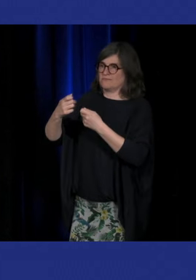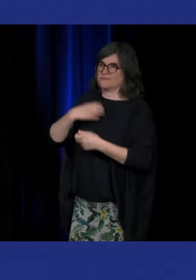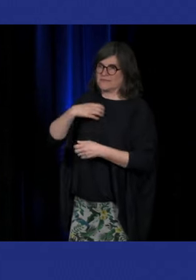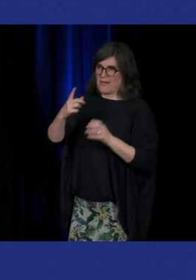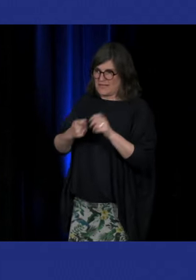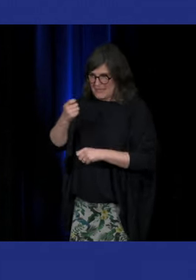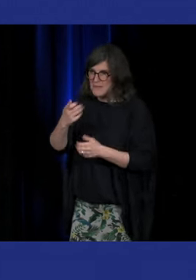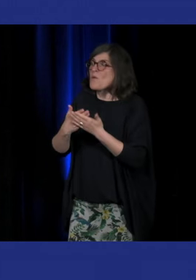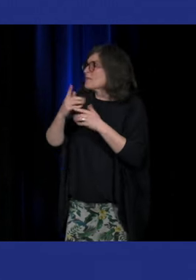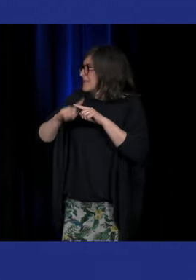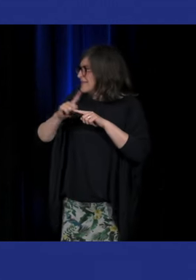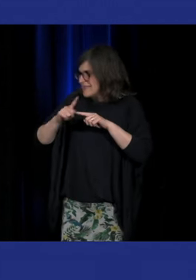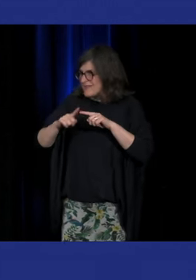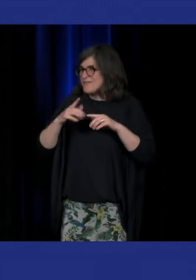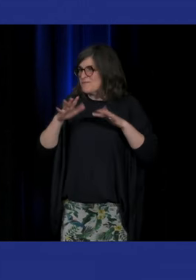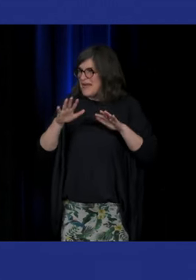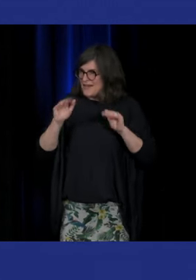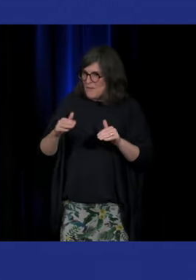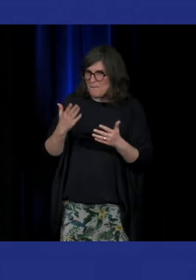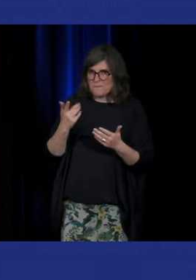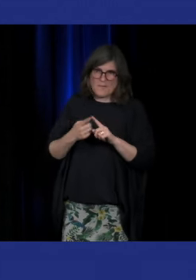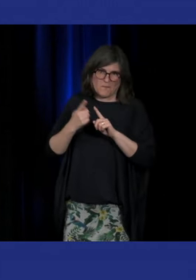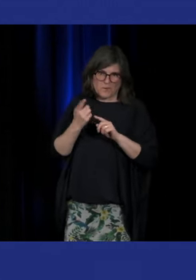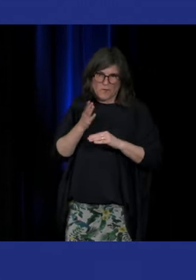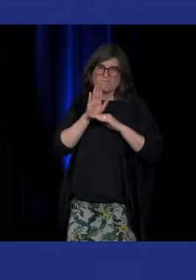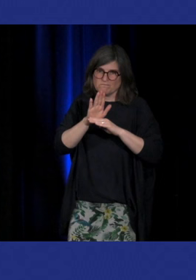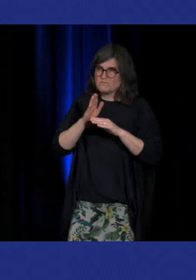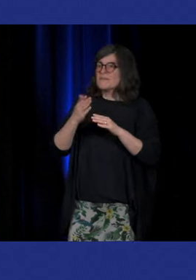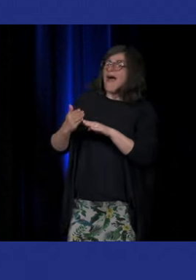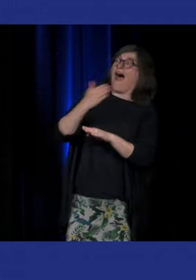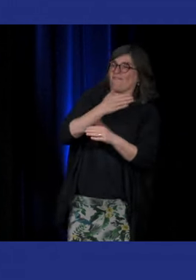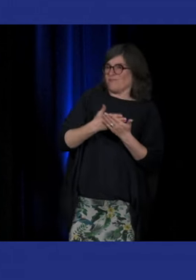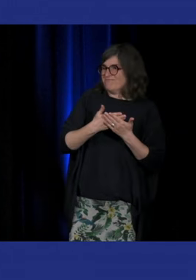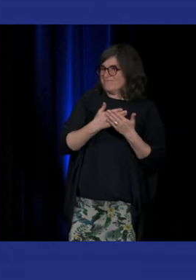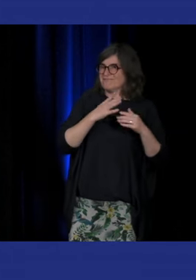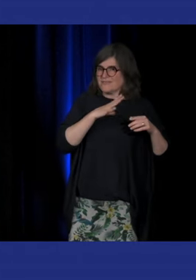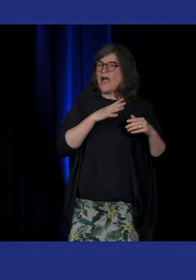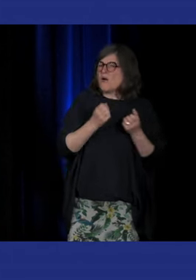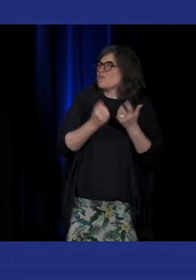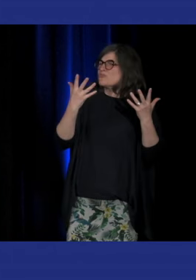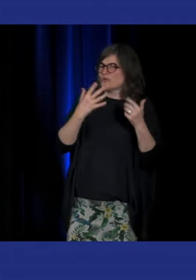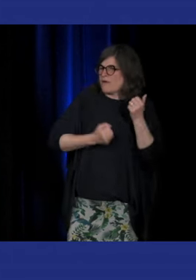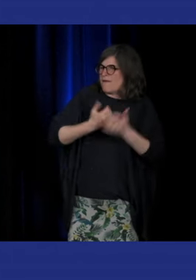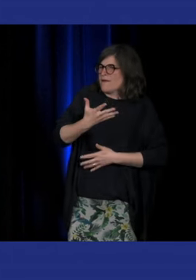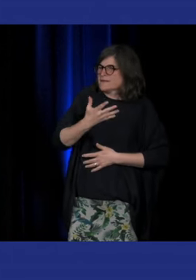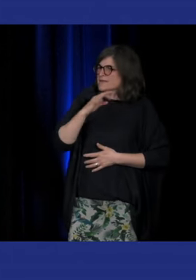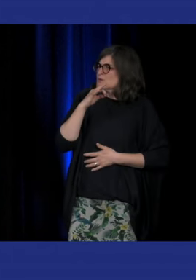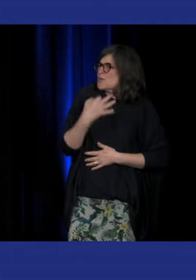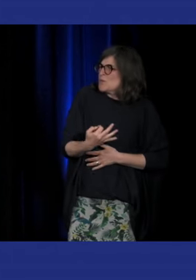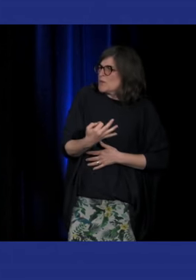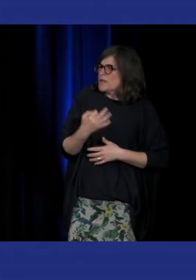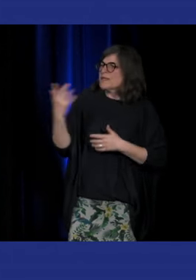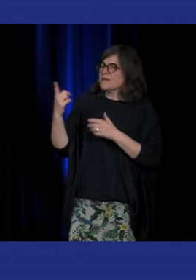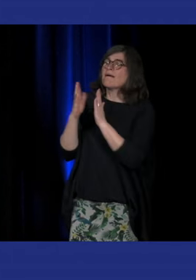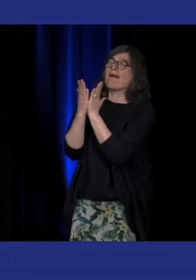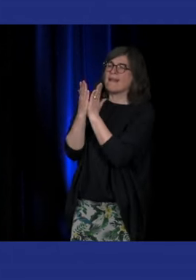chose qu'on voulait vous montrer par rapport à la question d'avant, c'est le XVIIIe siècle, parce qu'il y a plusieurs artistes. Donc, les livres qu